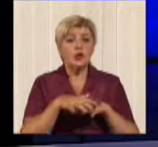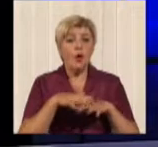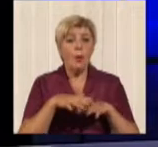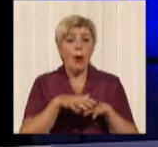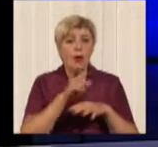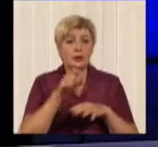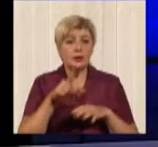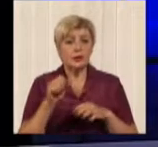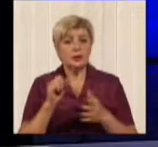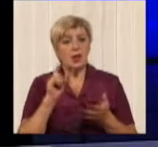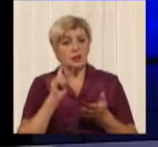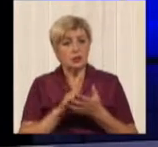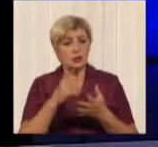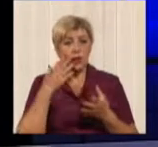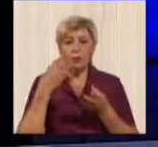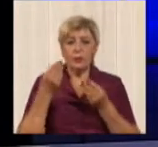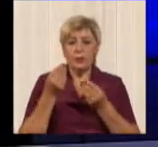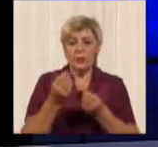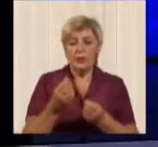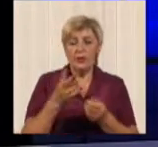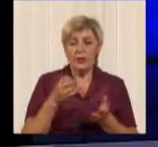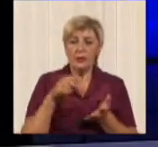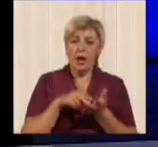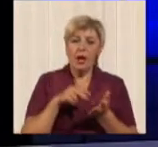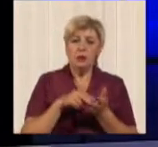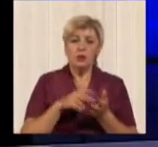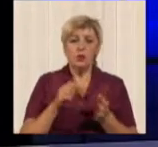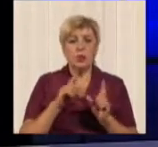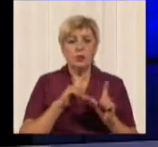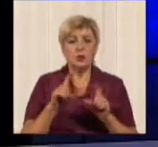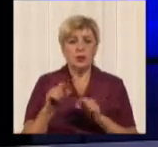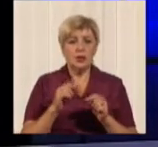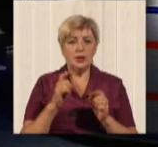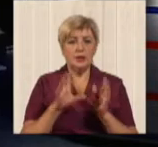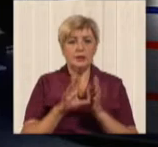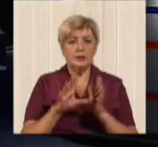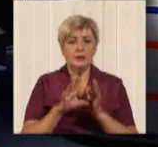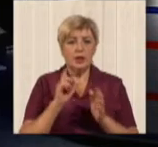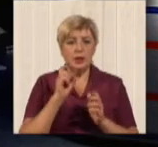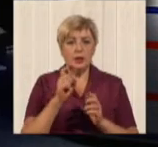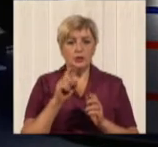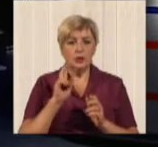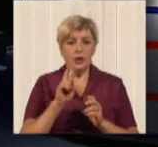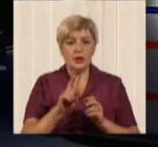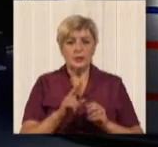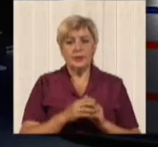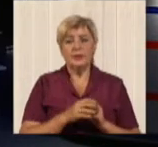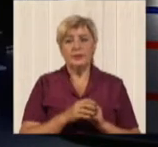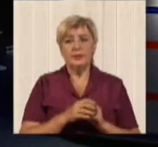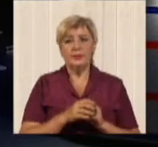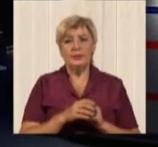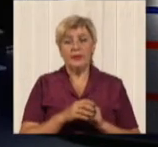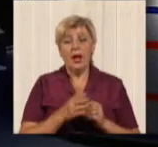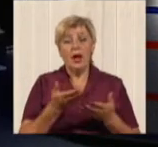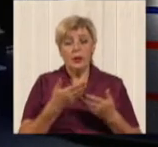на вот таку тарифную сетку, наприклад, тут на тарифи на проезд у міському электротранспорті? Смотрите, мы